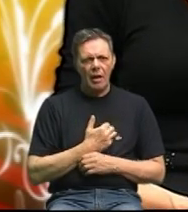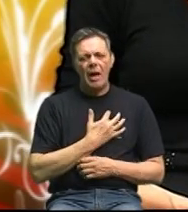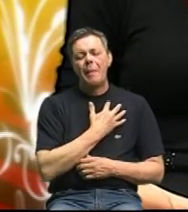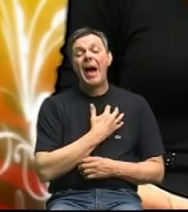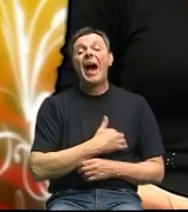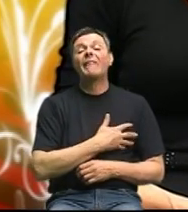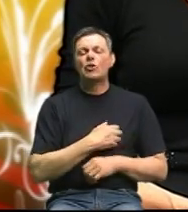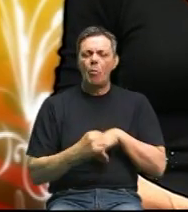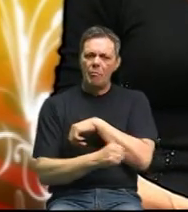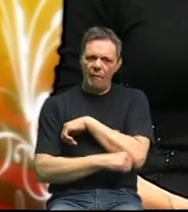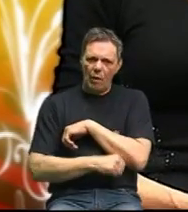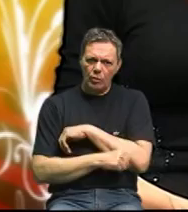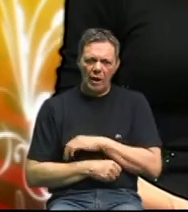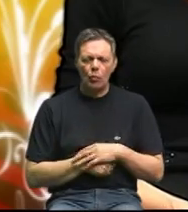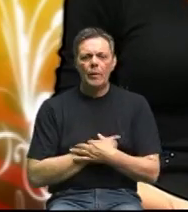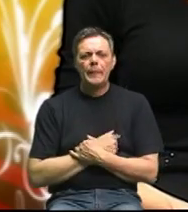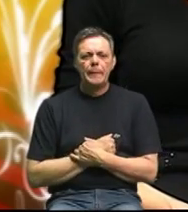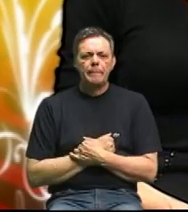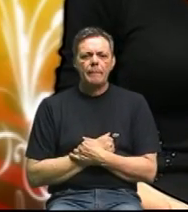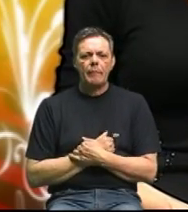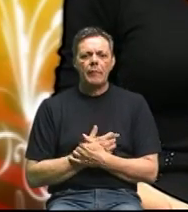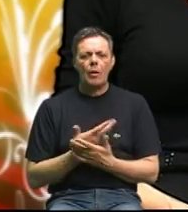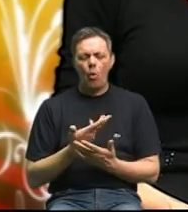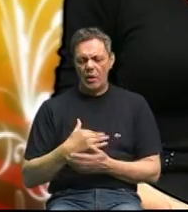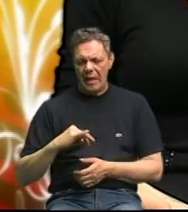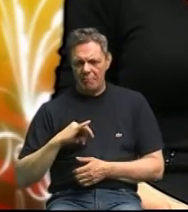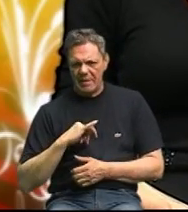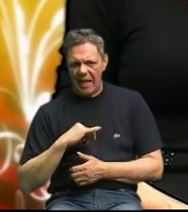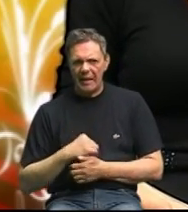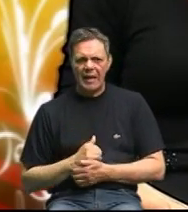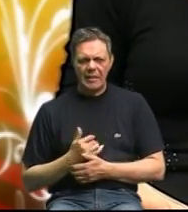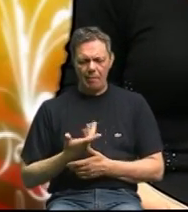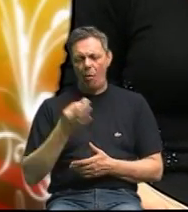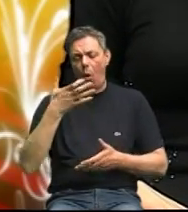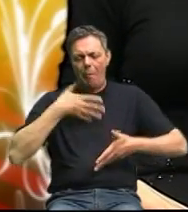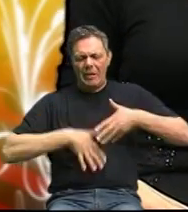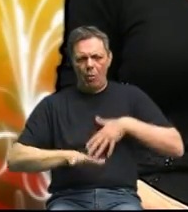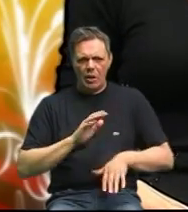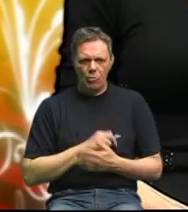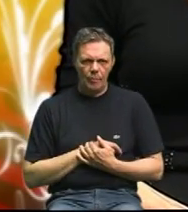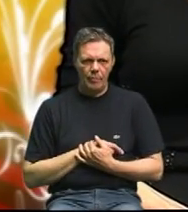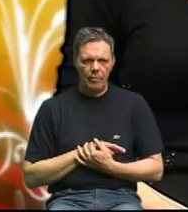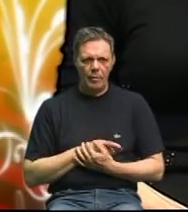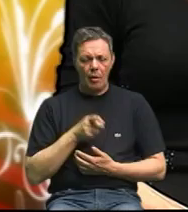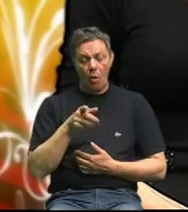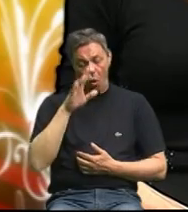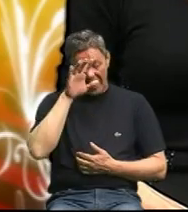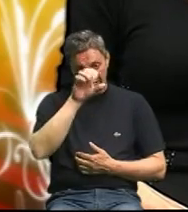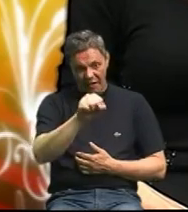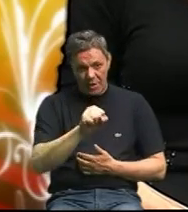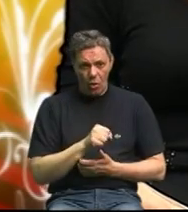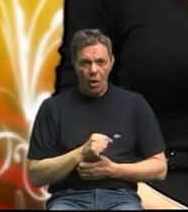univerzitete koji koji se zanimala metabolizm i on shvatil